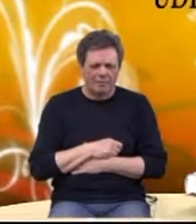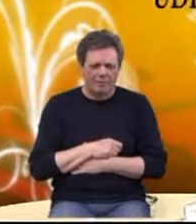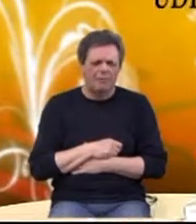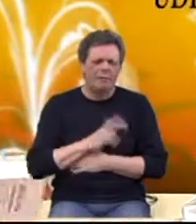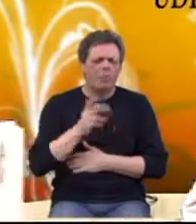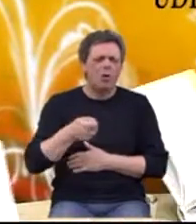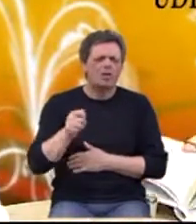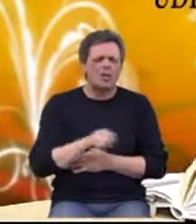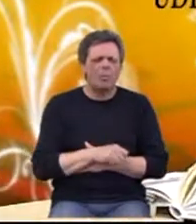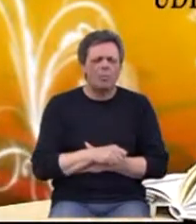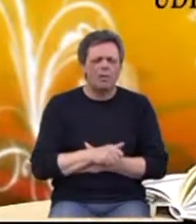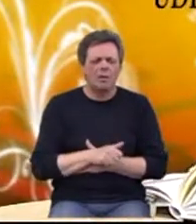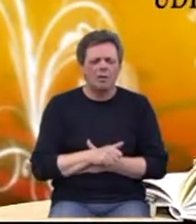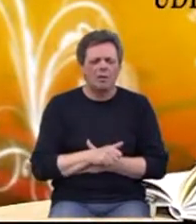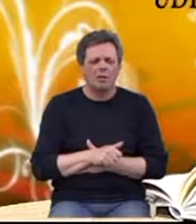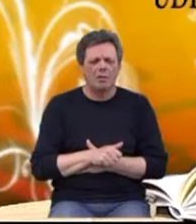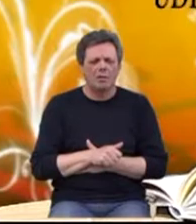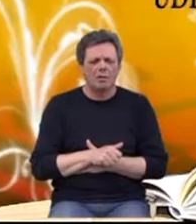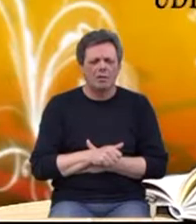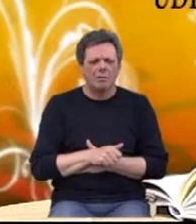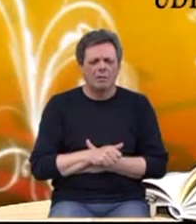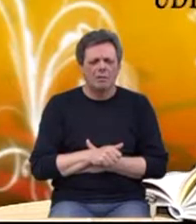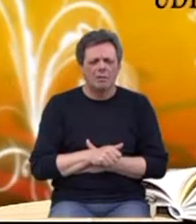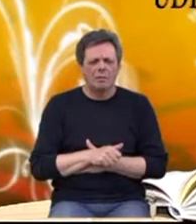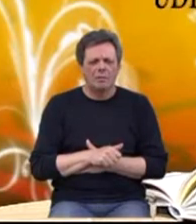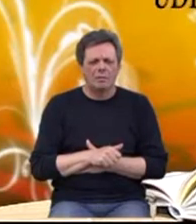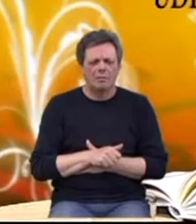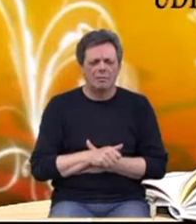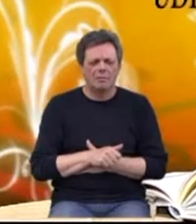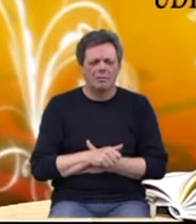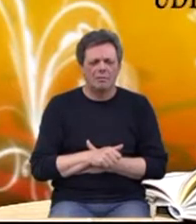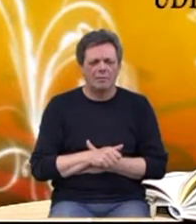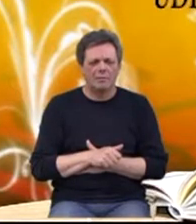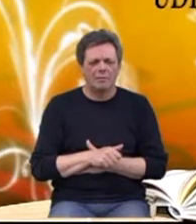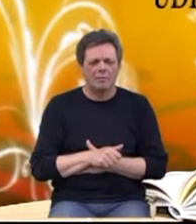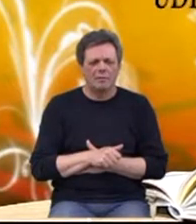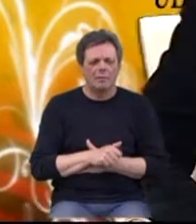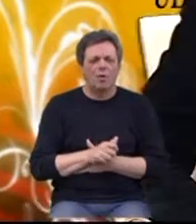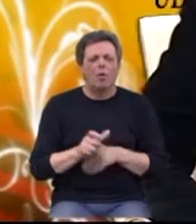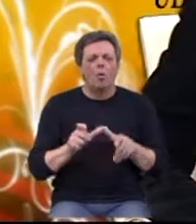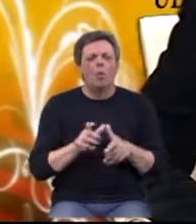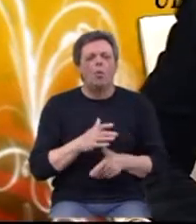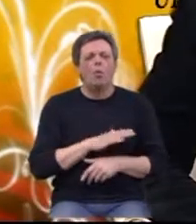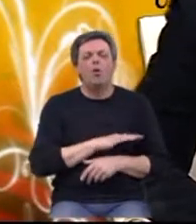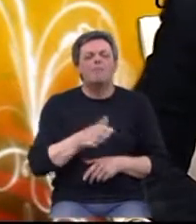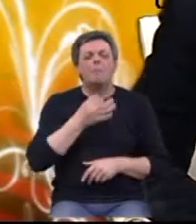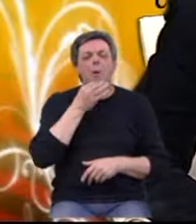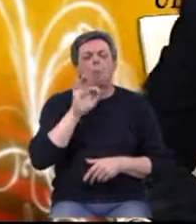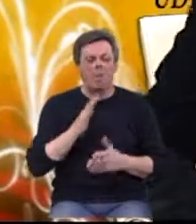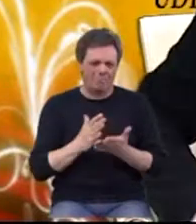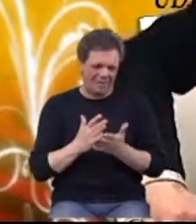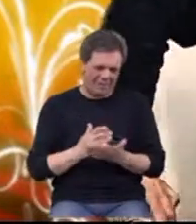Može se kupiti u svakoj ili u specializiranim knjižarama. Samate kako ono kaže, u svim boljim knjižarama. svim boljim